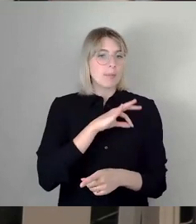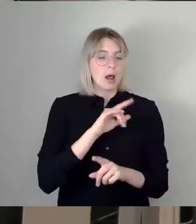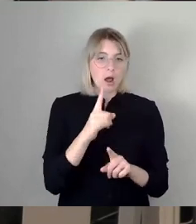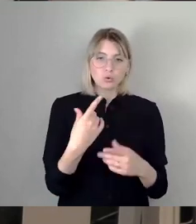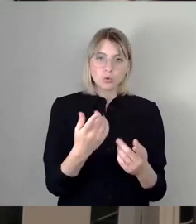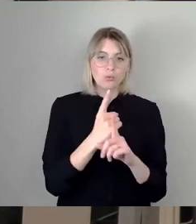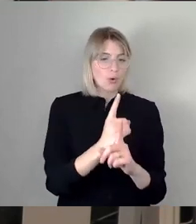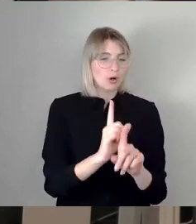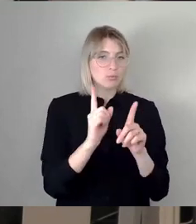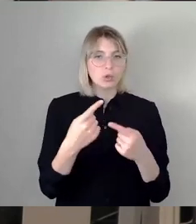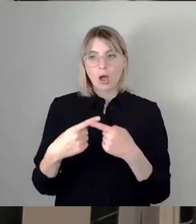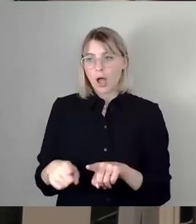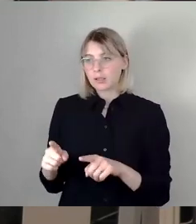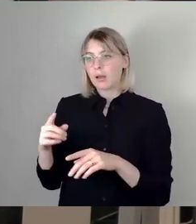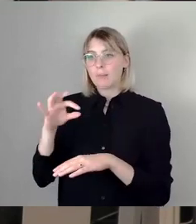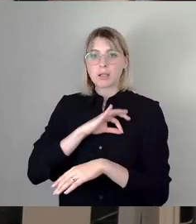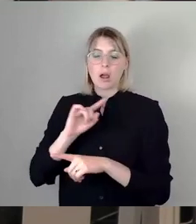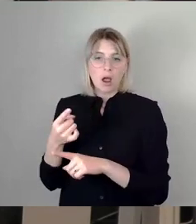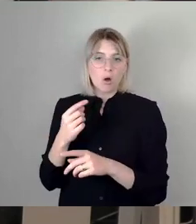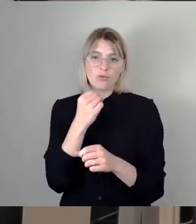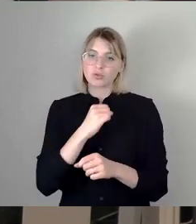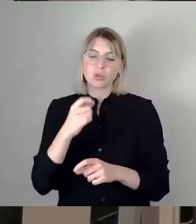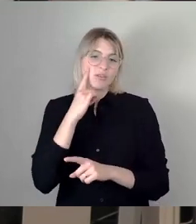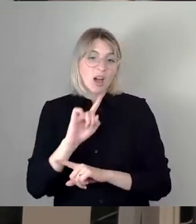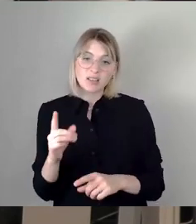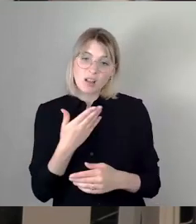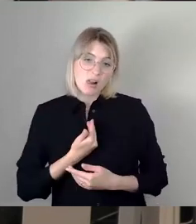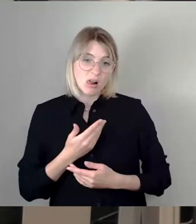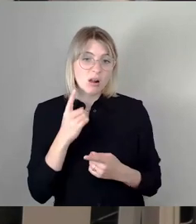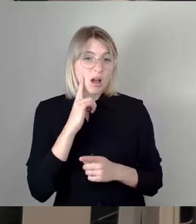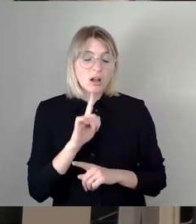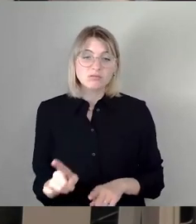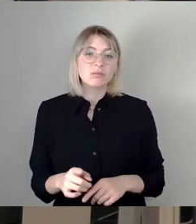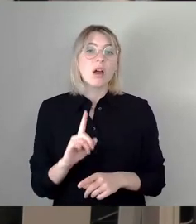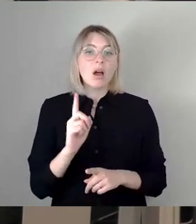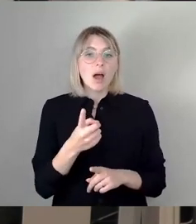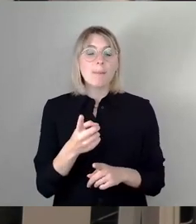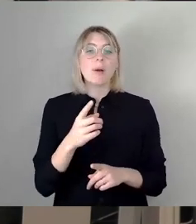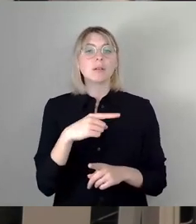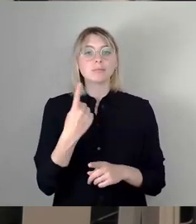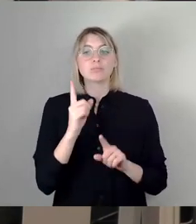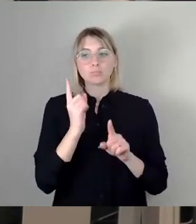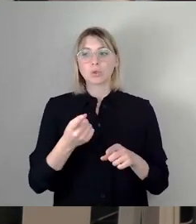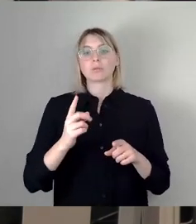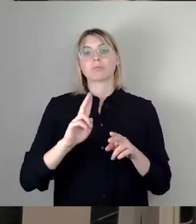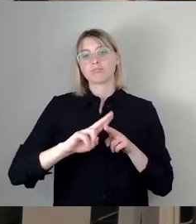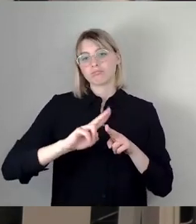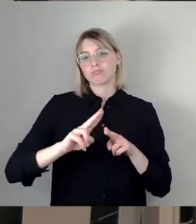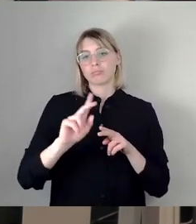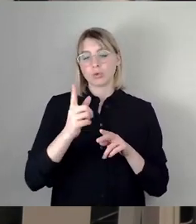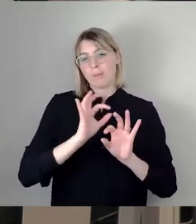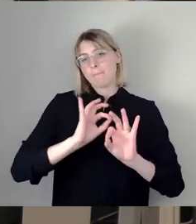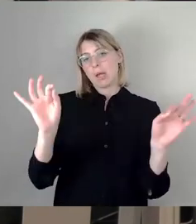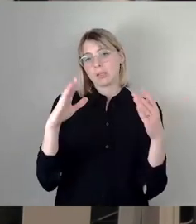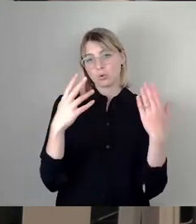Parteien dagegen verstoßen. Ich weiß es nicht. Auf jeden Fall liegt es an uns, das ein Stück weit zu verbessern. So, und ansonsten,